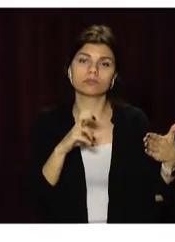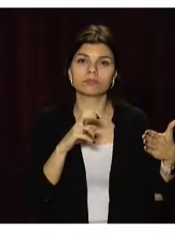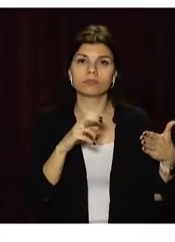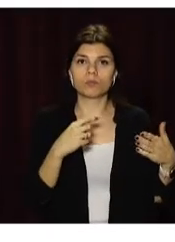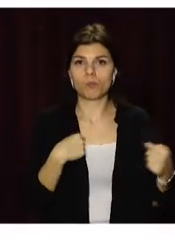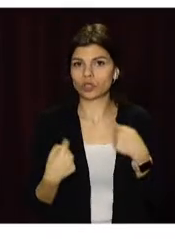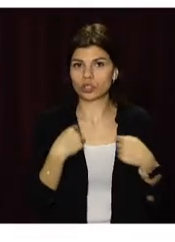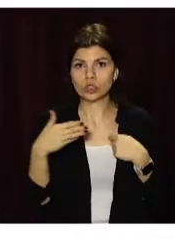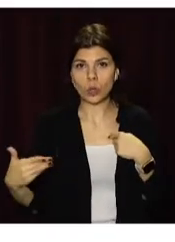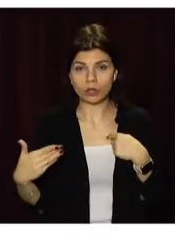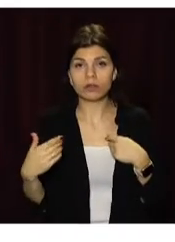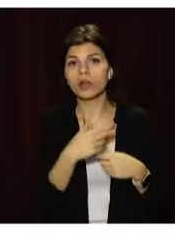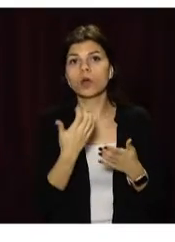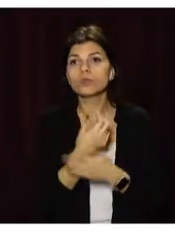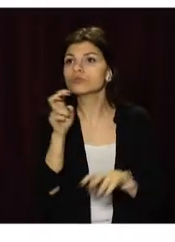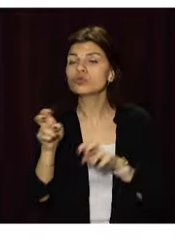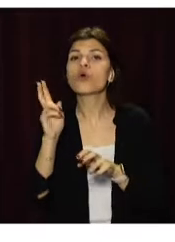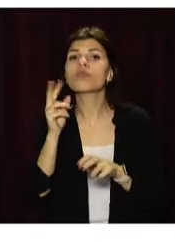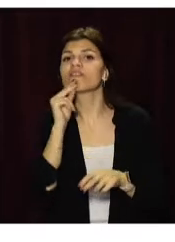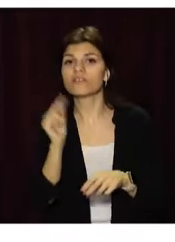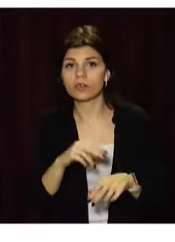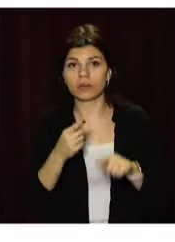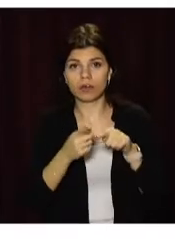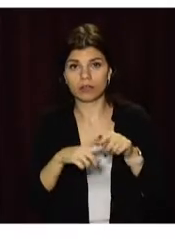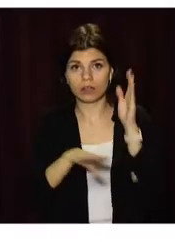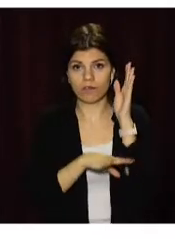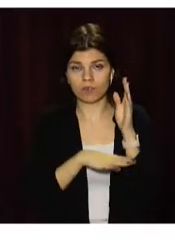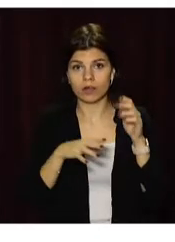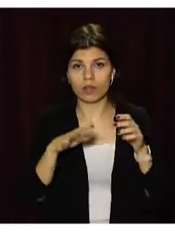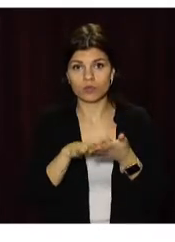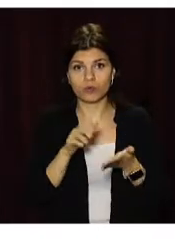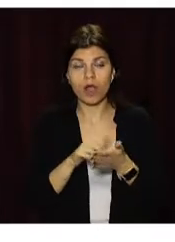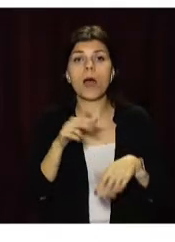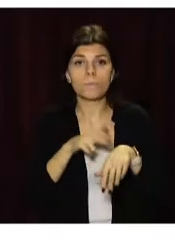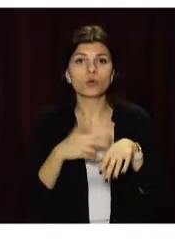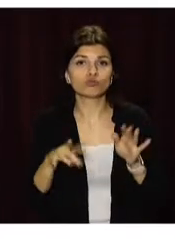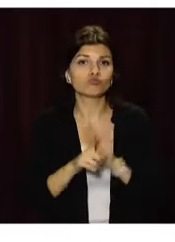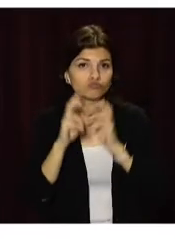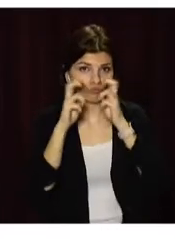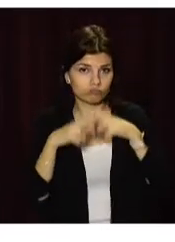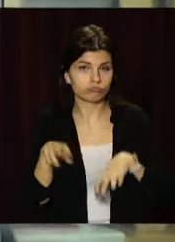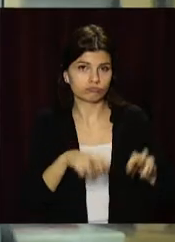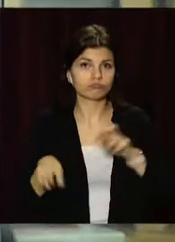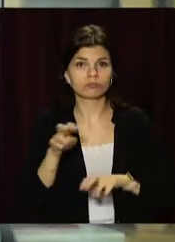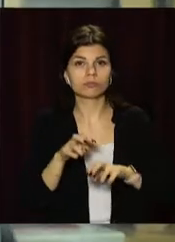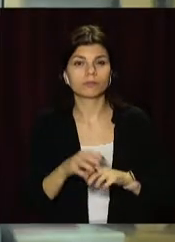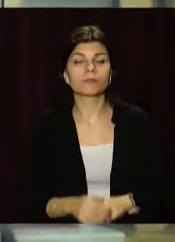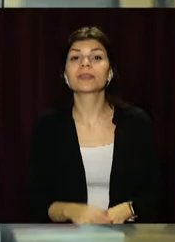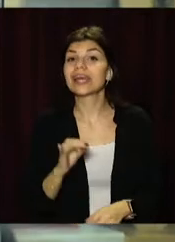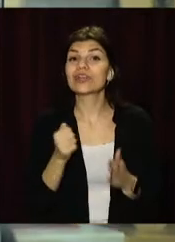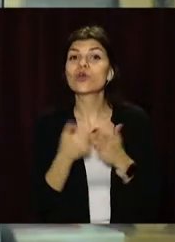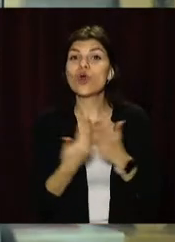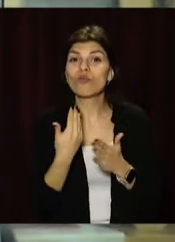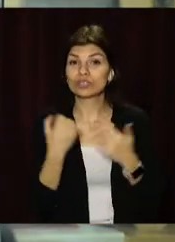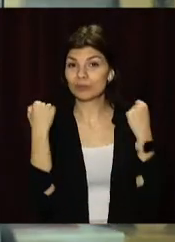Нині спеціалісти визначають збитки, які завдали громаді. А поліція вже почала розслідування. І до новин